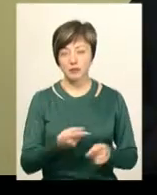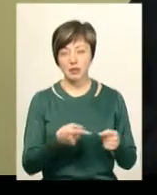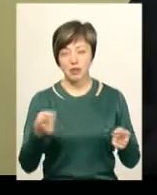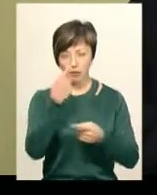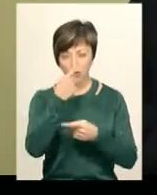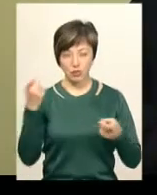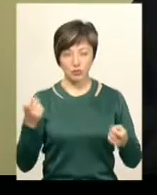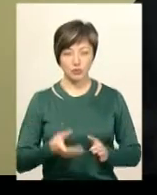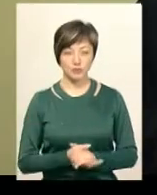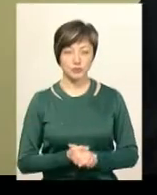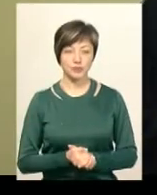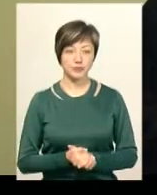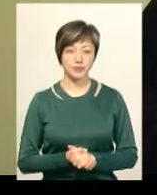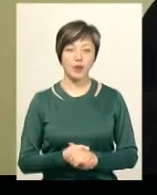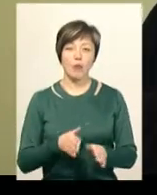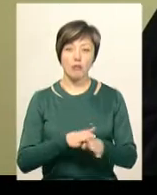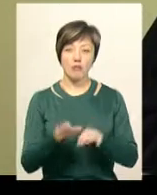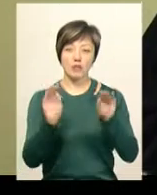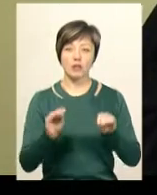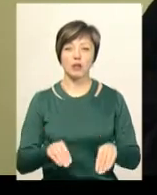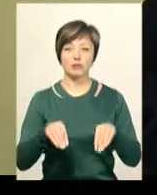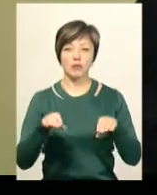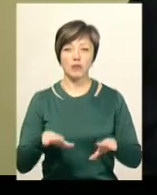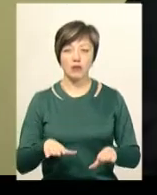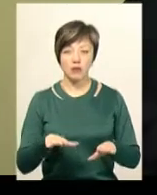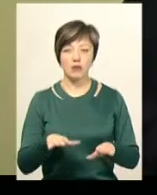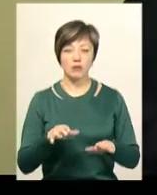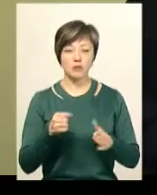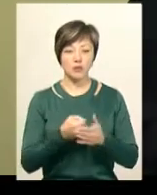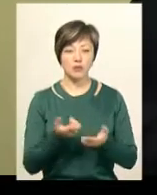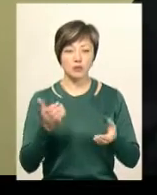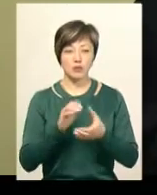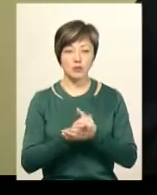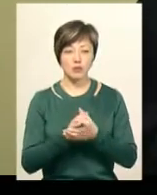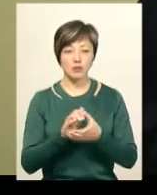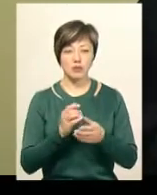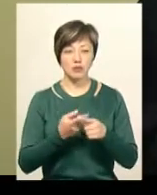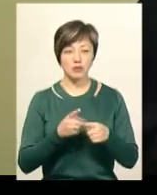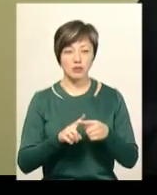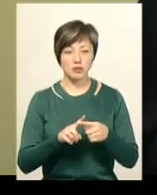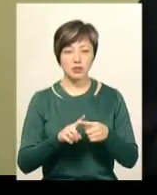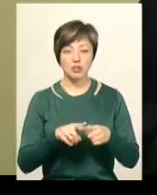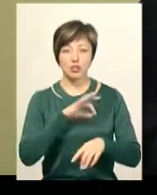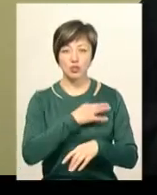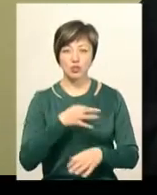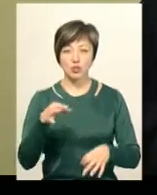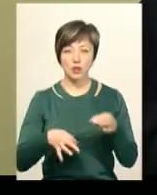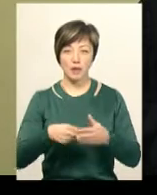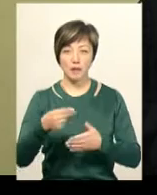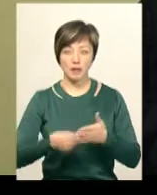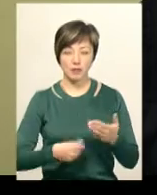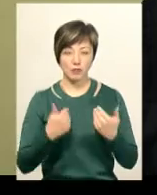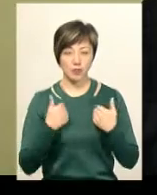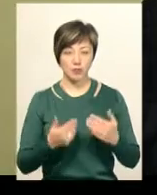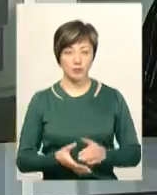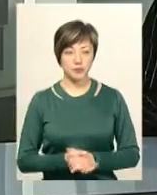проголошення. Повний текст ухвали буде складено до оголошеного 21 листа 2018 року по 13 годині 30-ї хвилини. Слідчий суддя підпис Малюк.